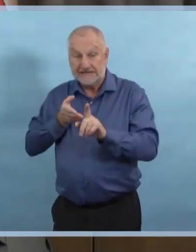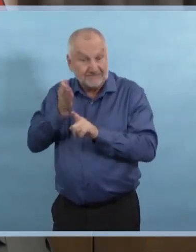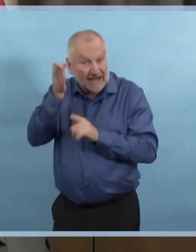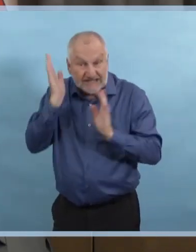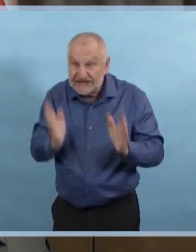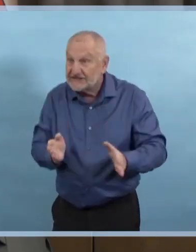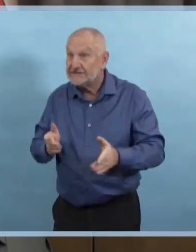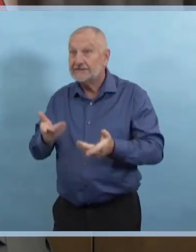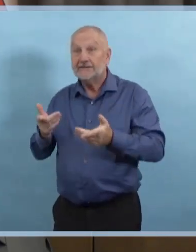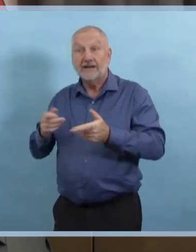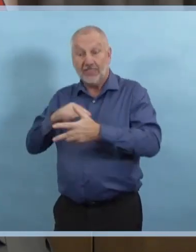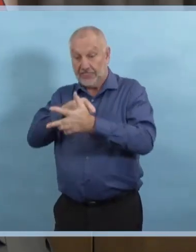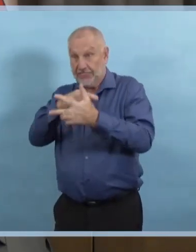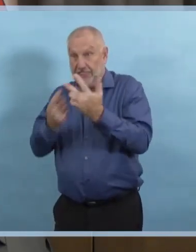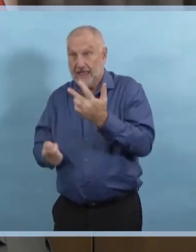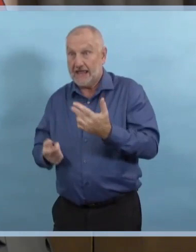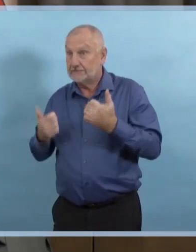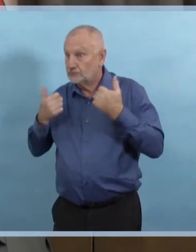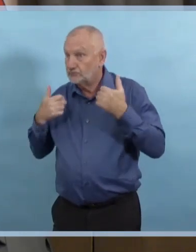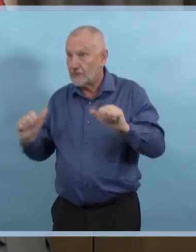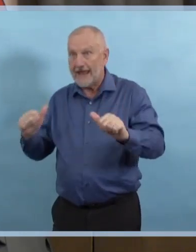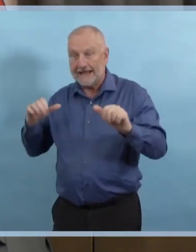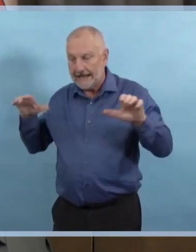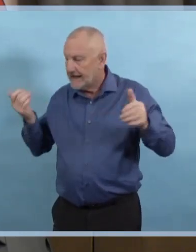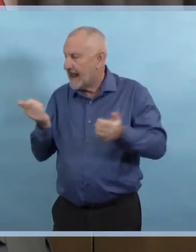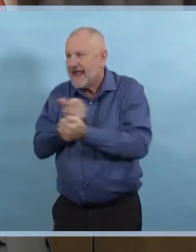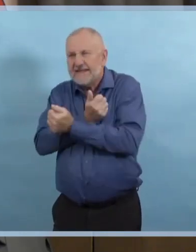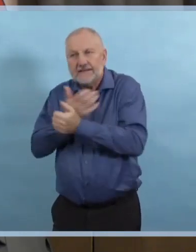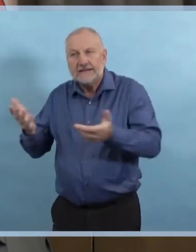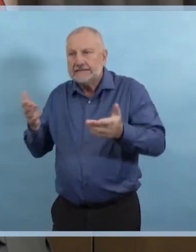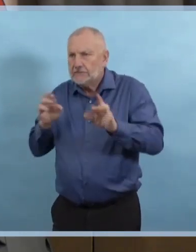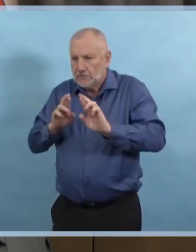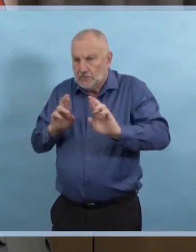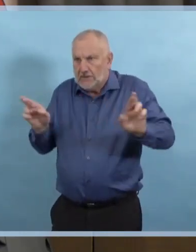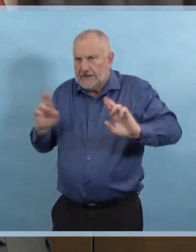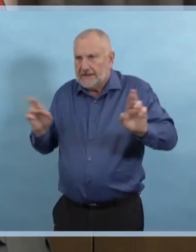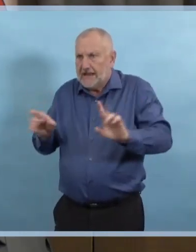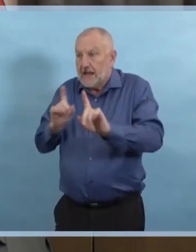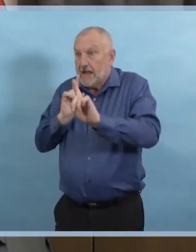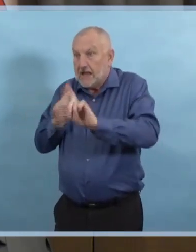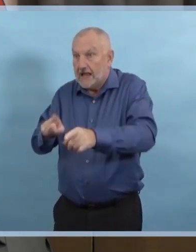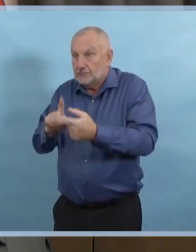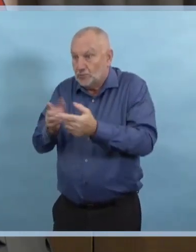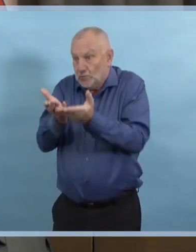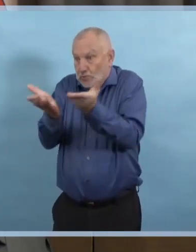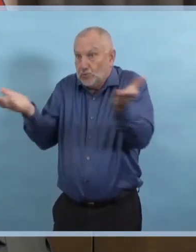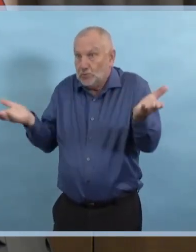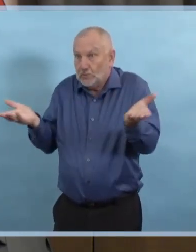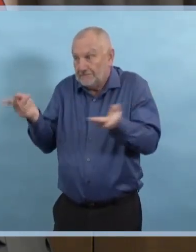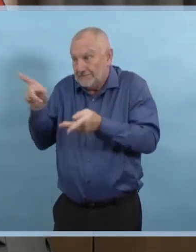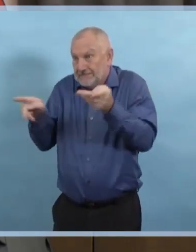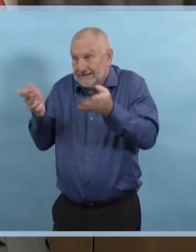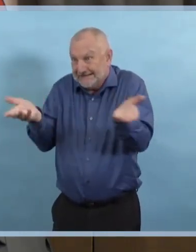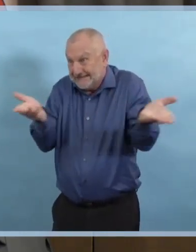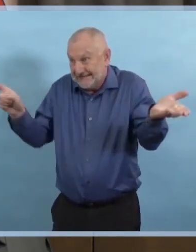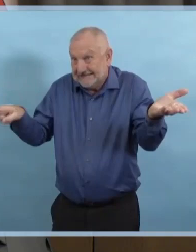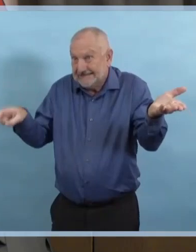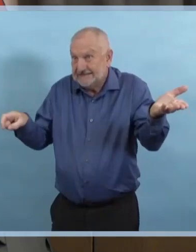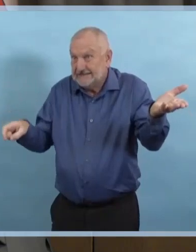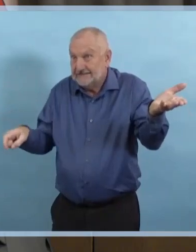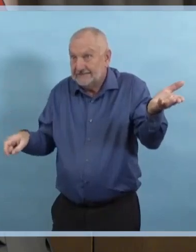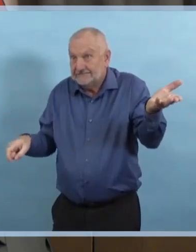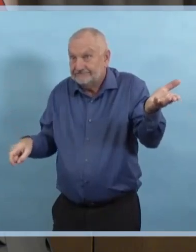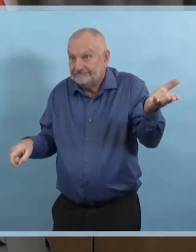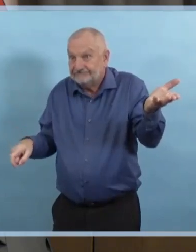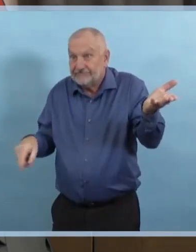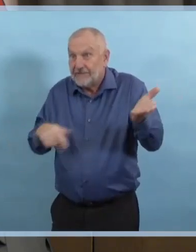public, le niveau d'intervention dépend de chacun d'entre nous et de notre bonne volonté de faire notre